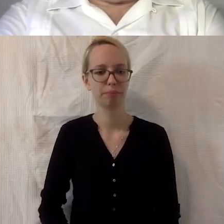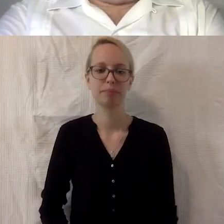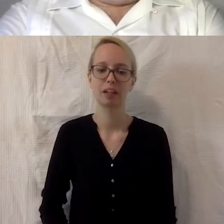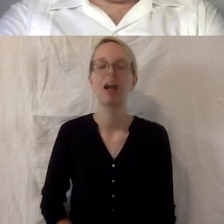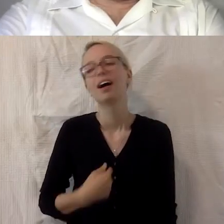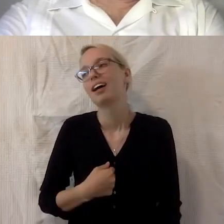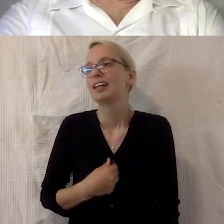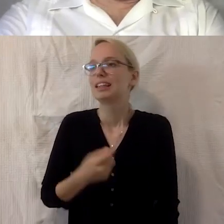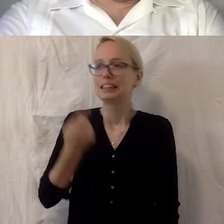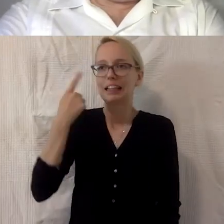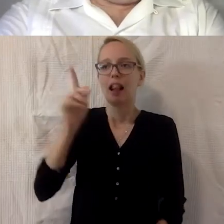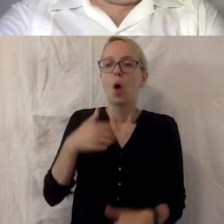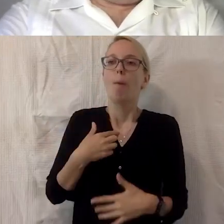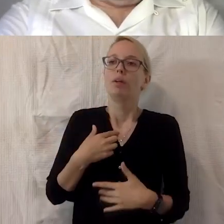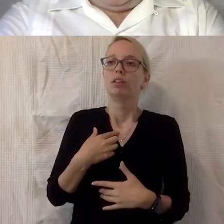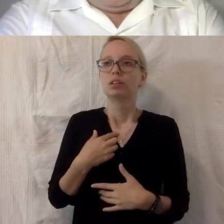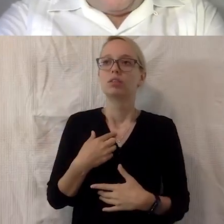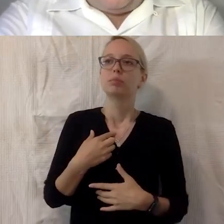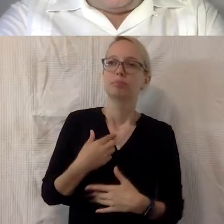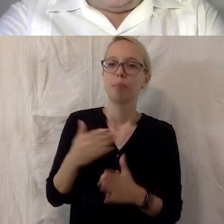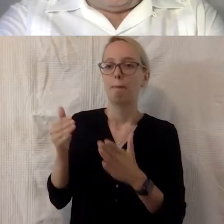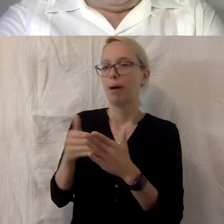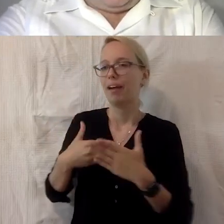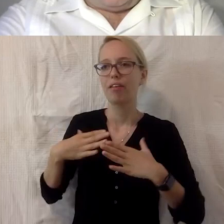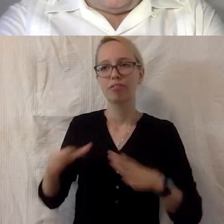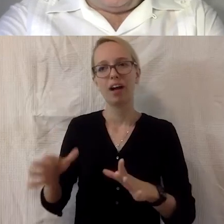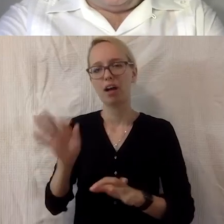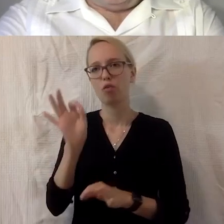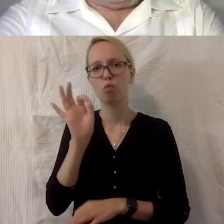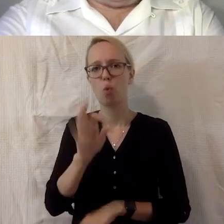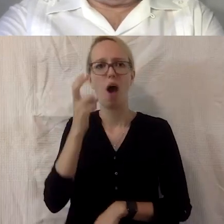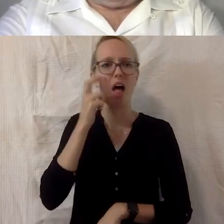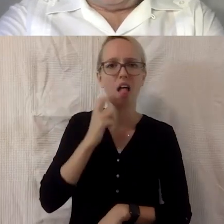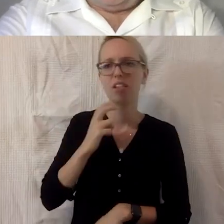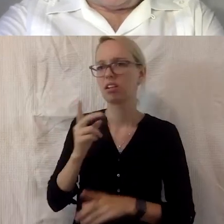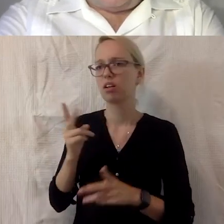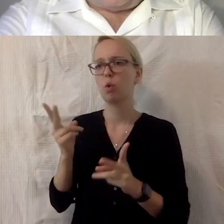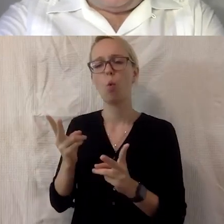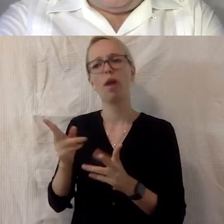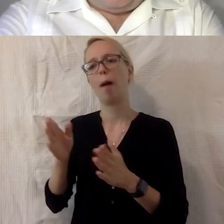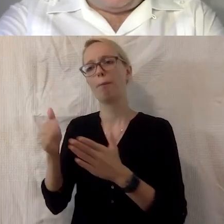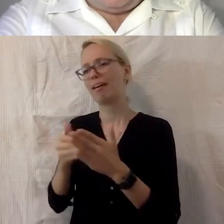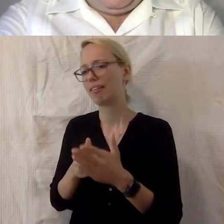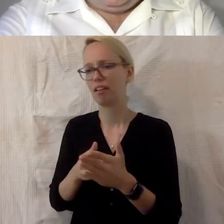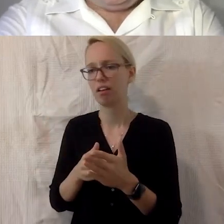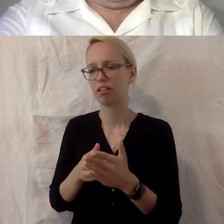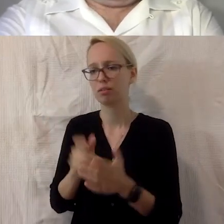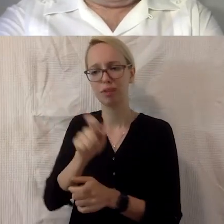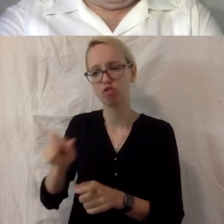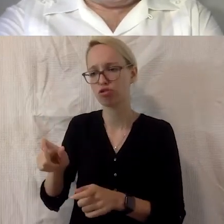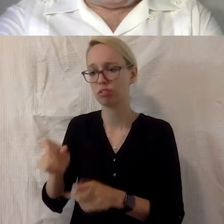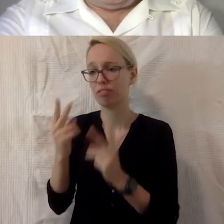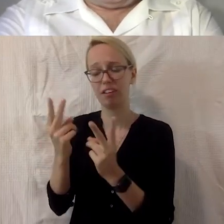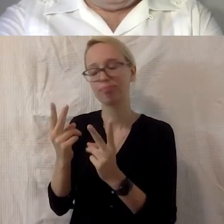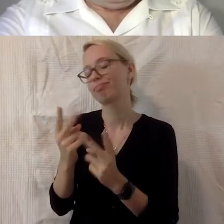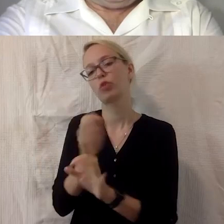glaube ich, dass die jetzt Barrierefreiheit also nicht nur für ältere und für behinderte Menschen ist, sondern es betrifft eigentlich jeden. Also